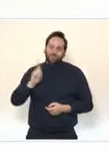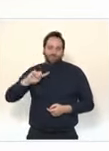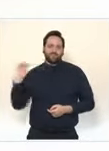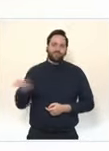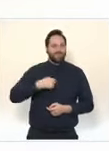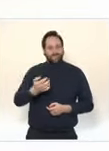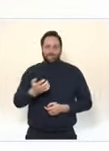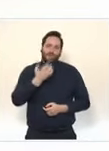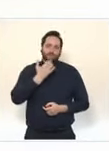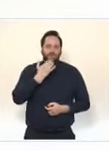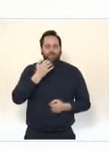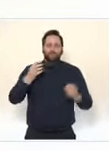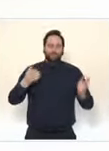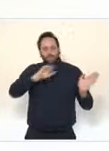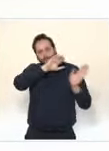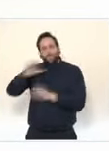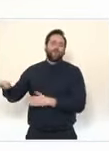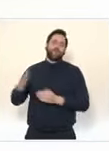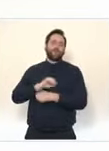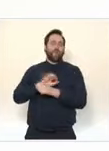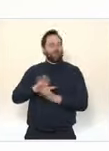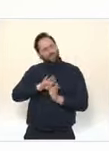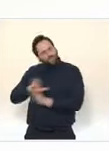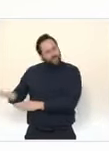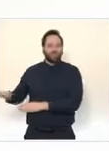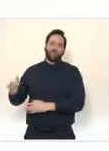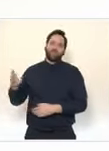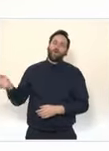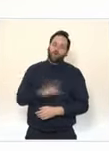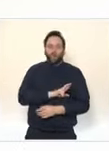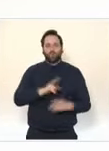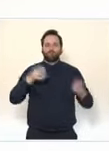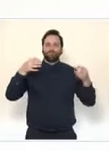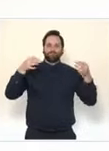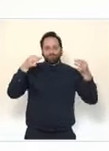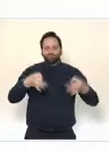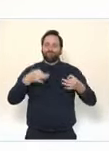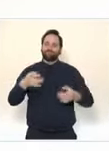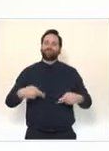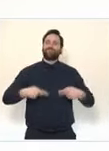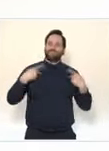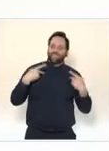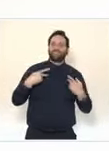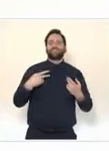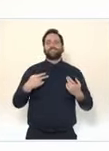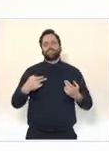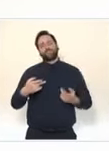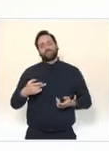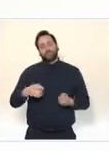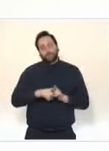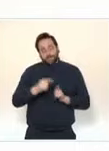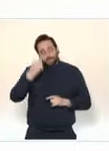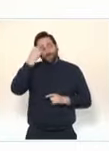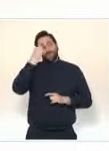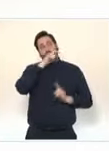évidemment au premier chef, à toutes les femmes et les hommes qui sont aujourd'hui empêchés de travailler, certains